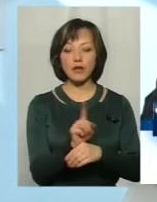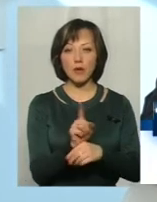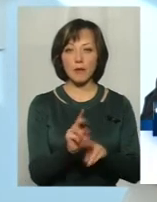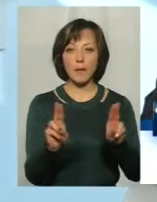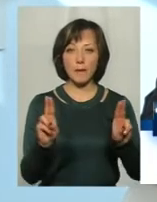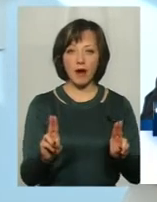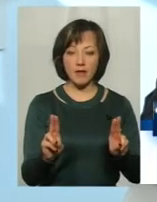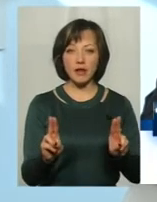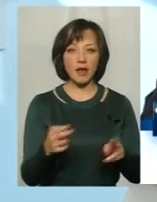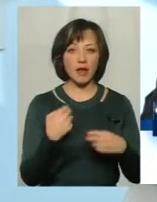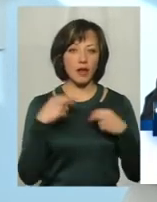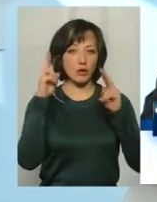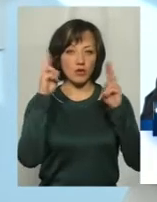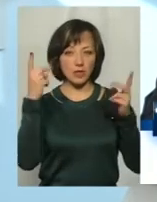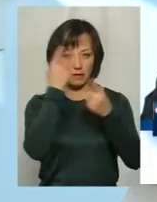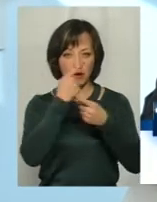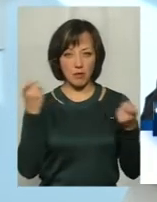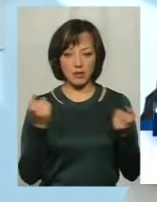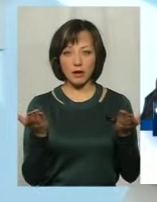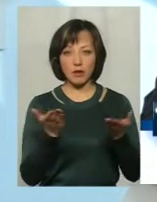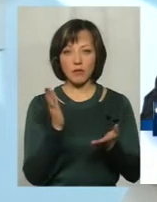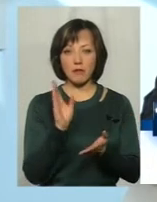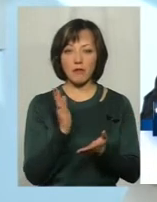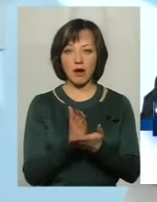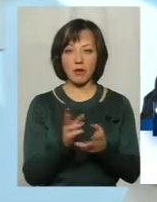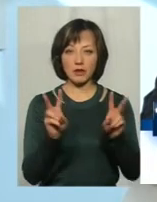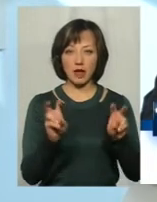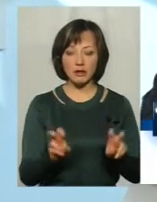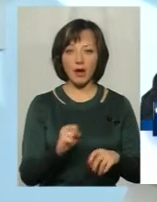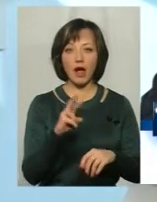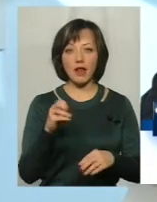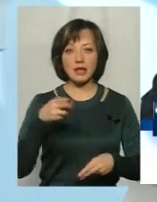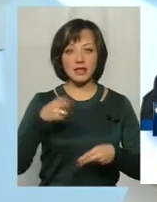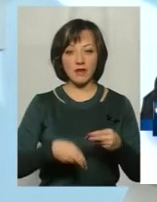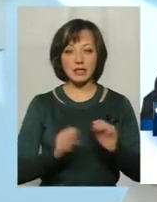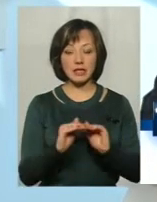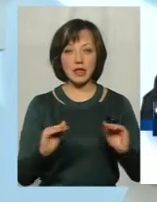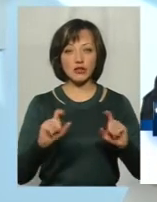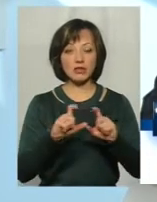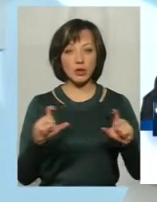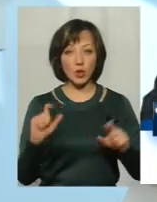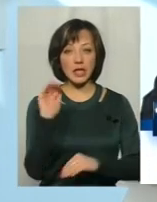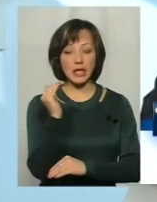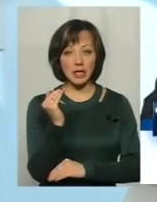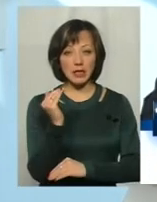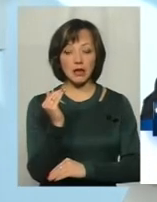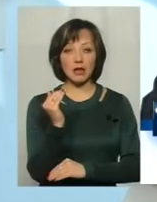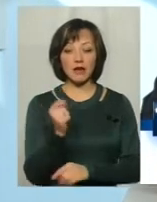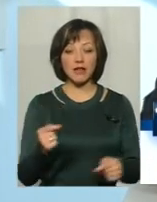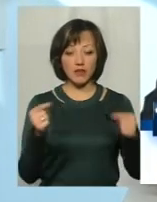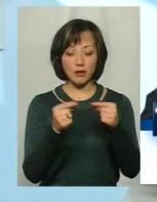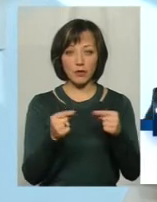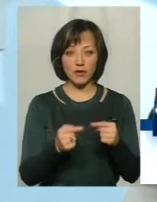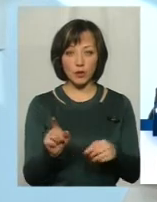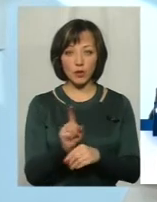правила. Я не володію тут інформацією, яку вони мають назву, скажімо, але завершуючи дитячий садок, дитина відповідно до тих